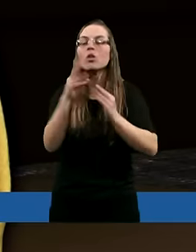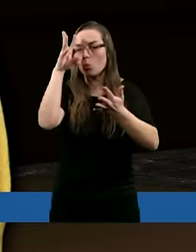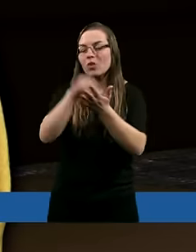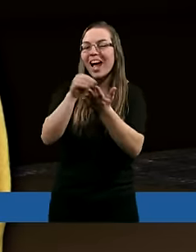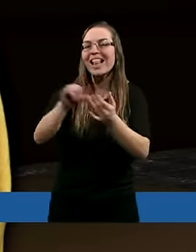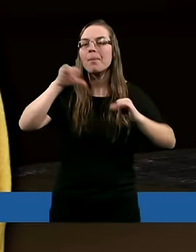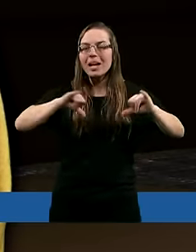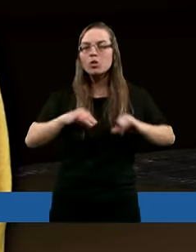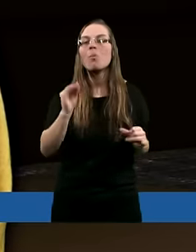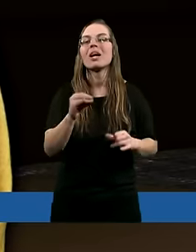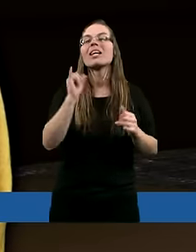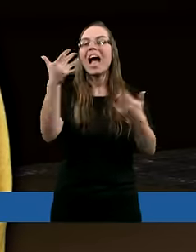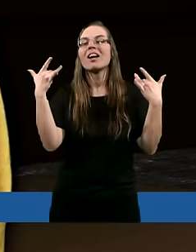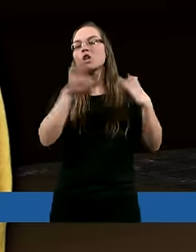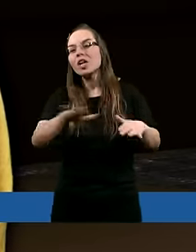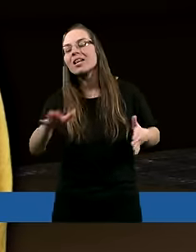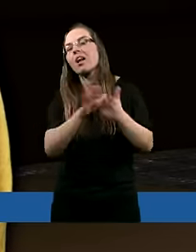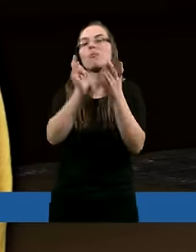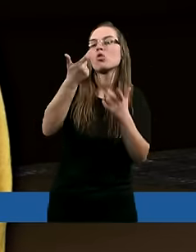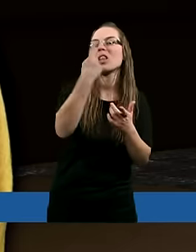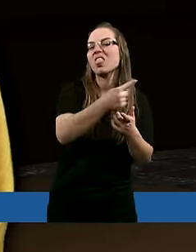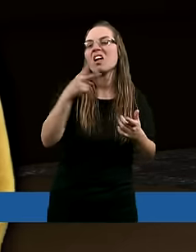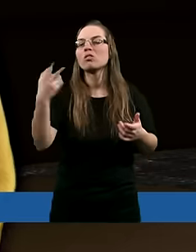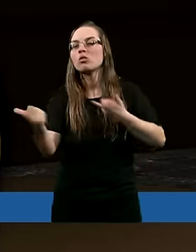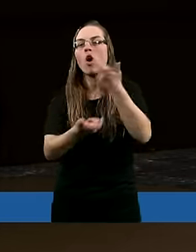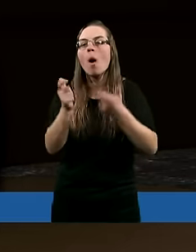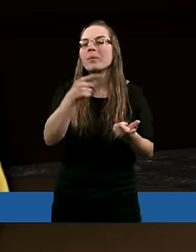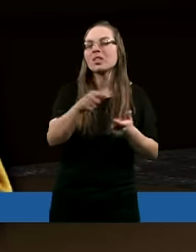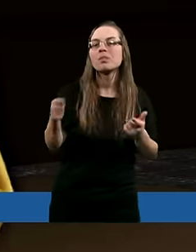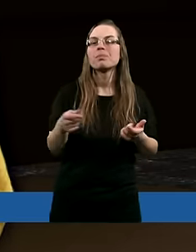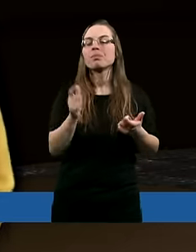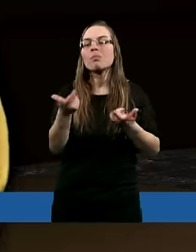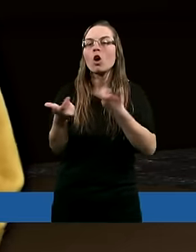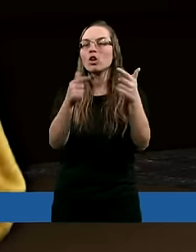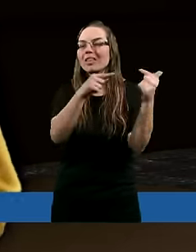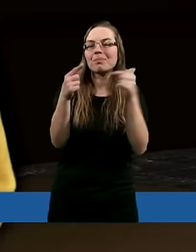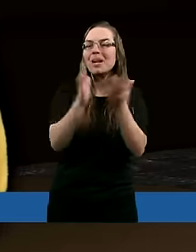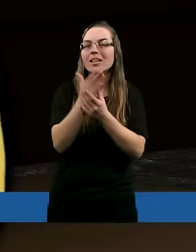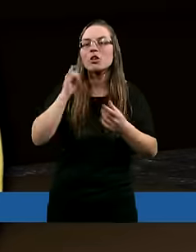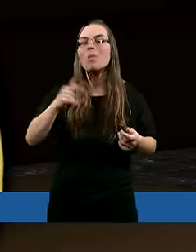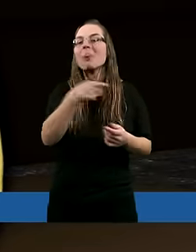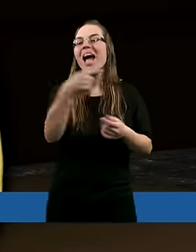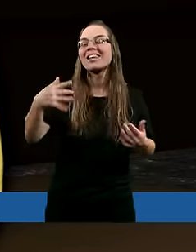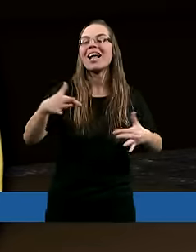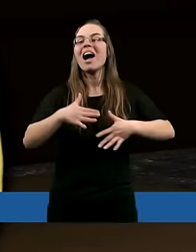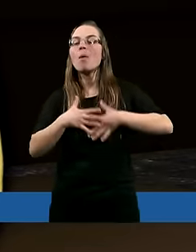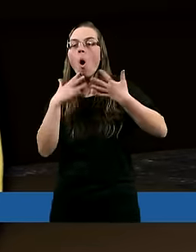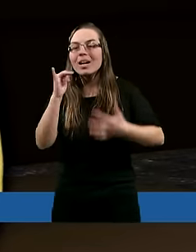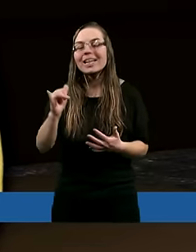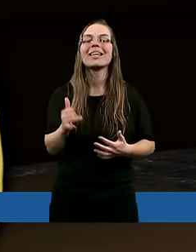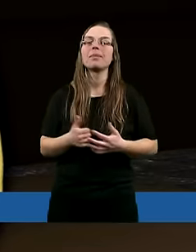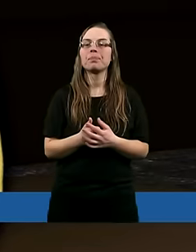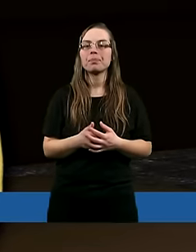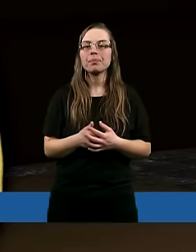uświadamiać, to jak dzieci zaczynają jeden przez drugiego coś tam i wiecie już człowiek jest pełen negatywnych emocji,